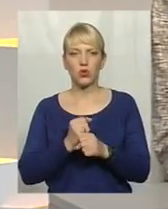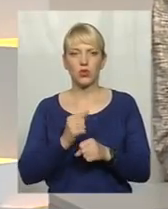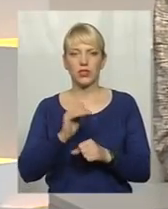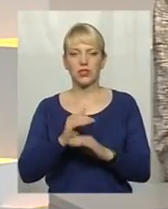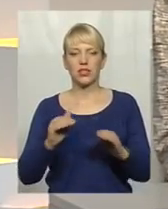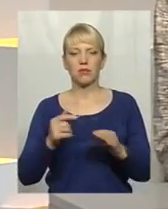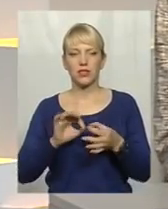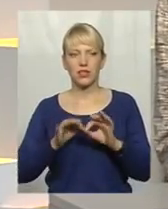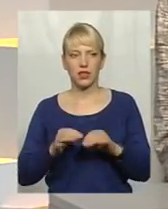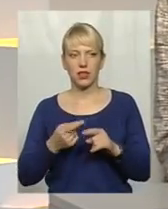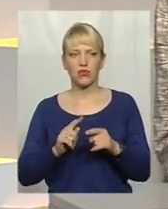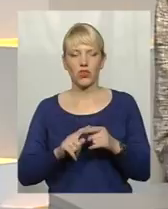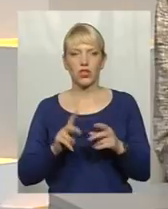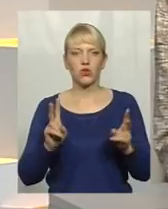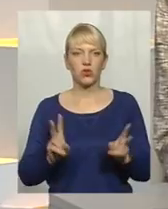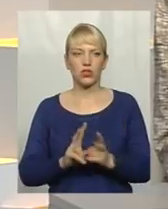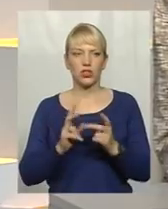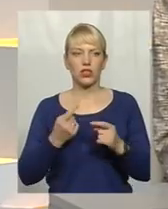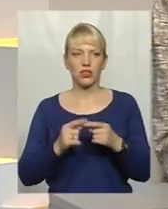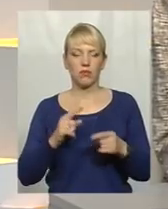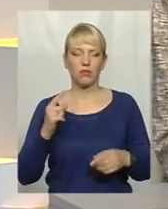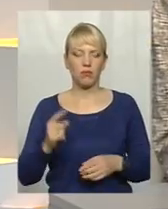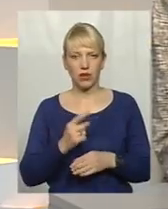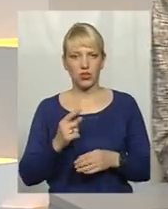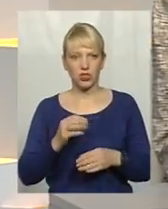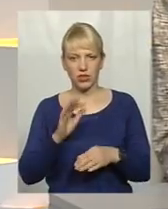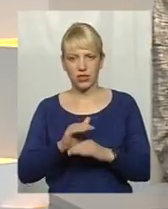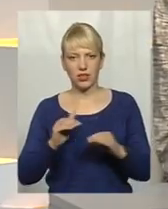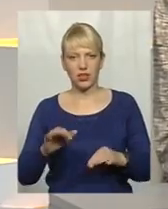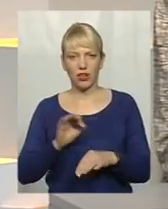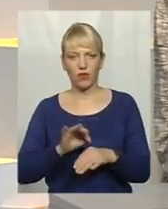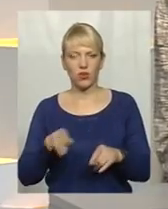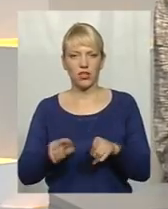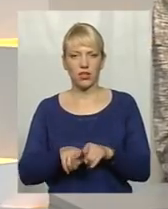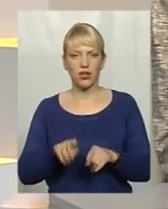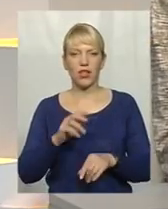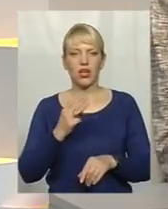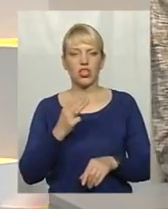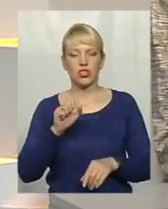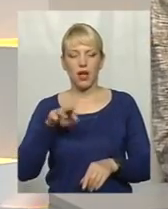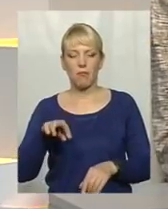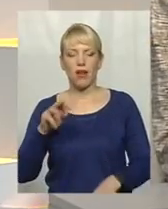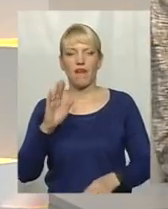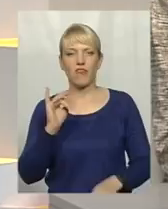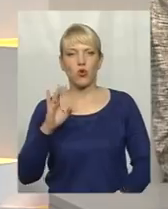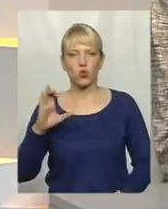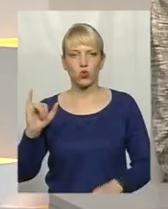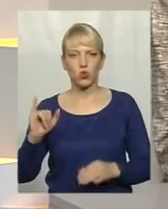зустрічаються вперше з тими штамами вірусу. Скажіть, будь ласка, на що насамперед мають